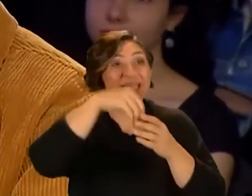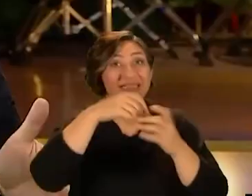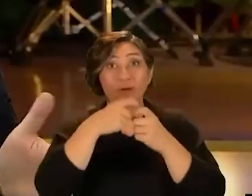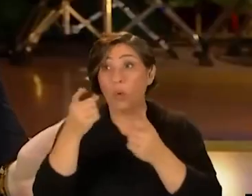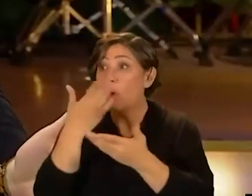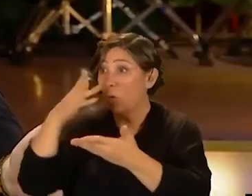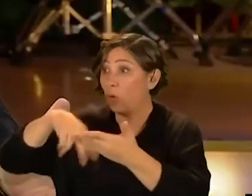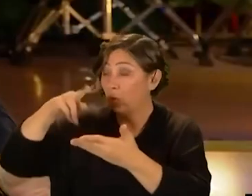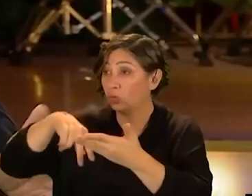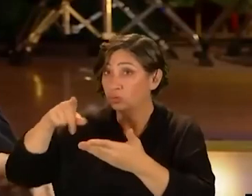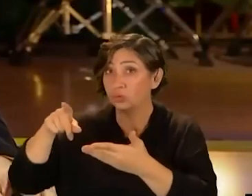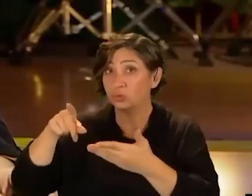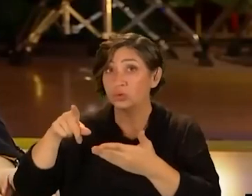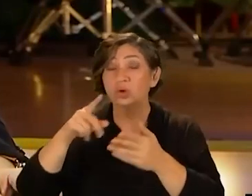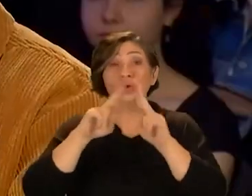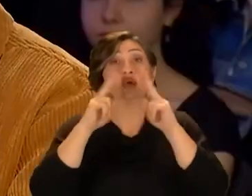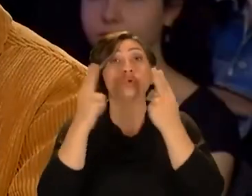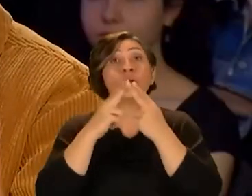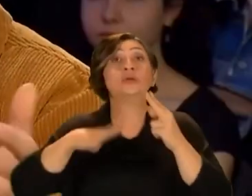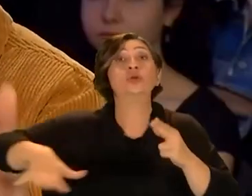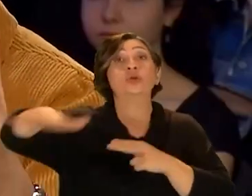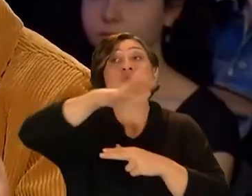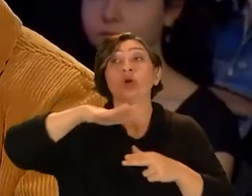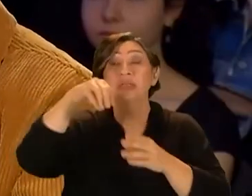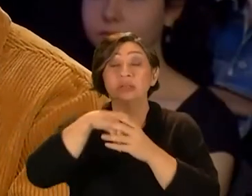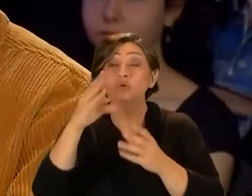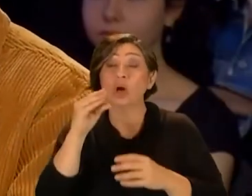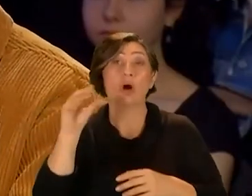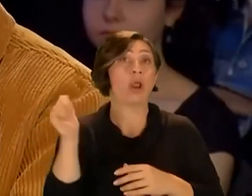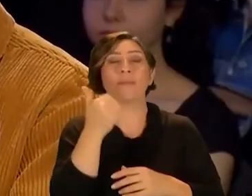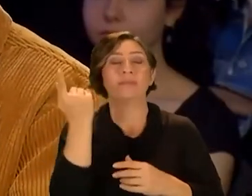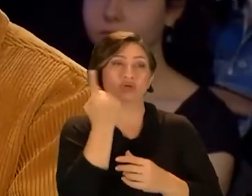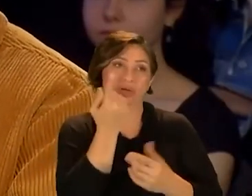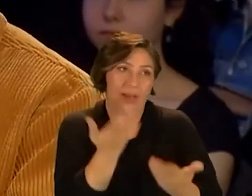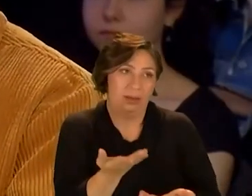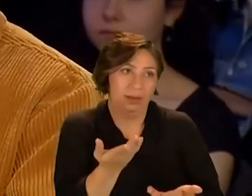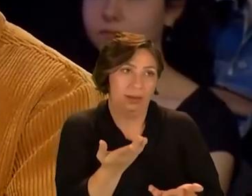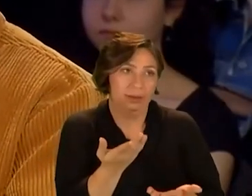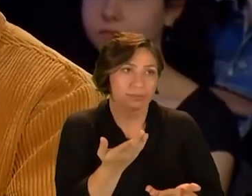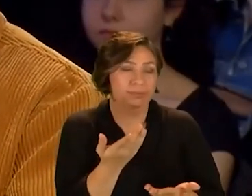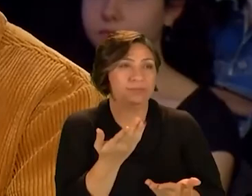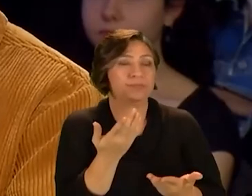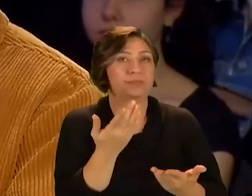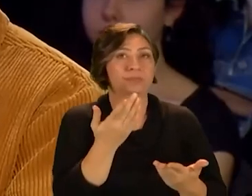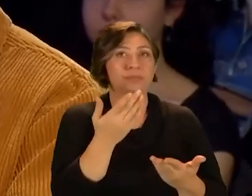Savaşı. Bütün. Kıyosun çünkü. İlham alıyorsun. Dünya sosyolojisi için çok önemli bir olay. Yani